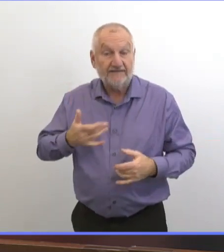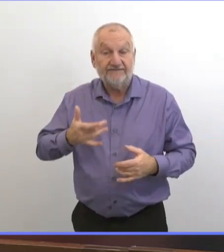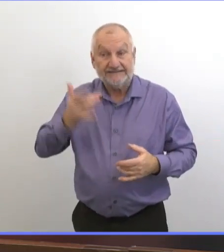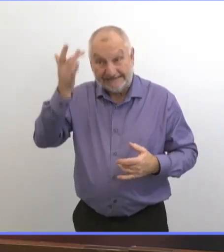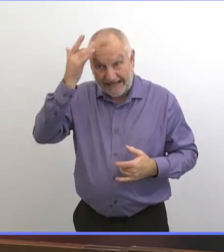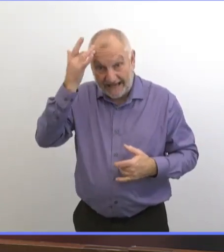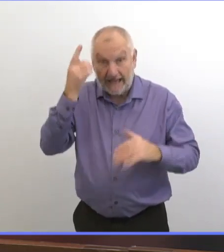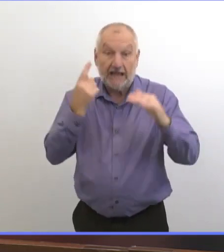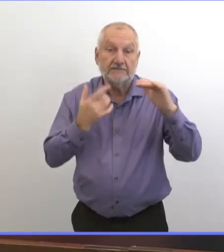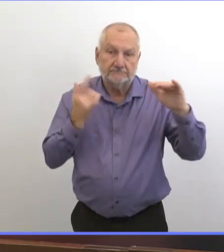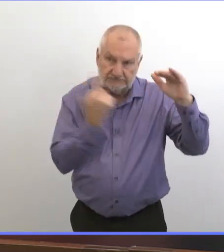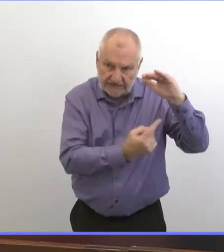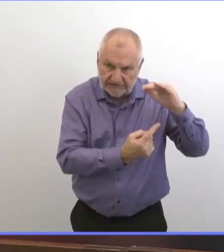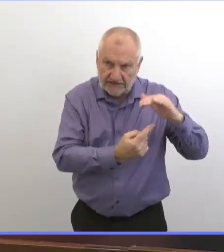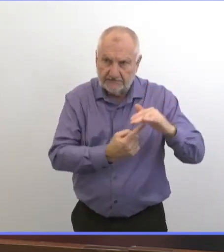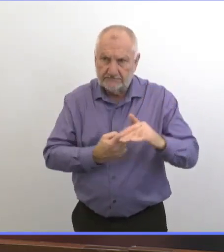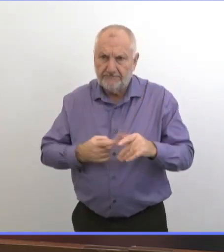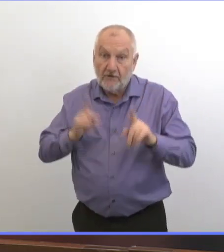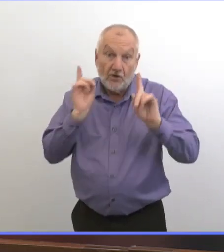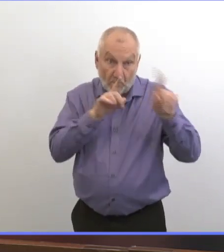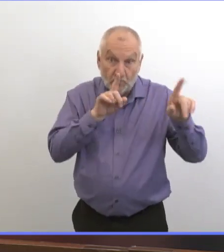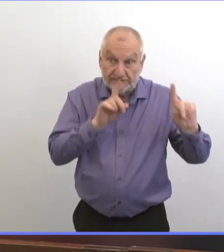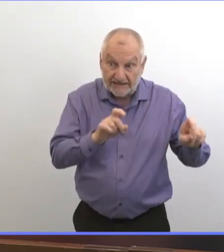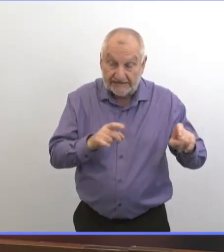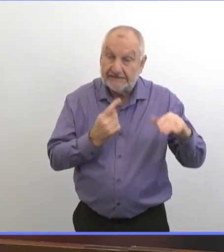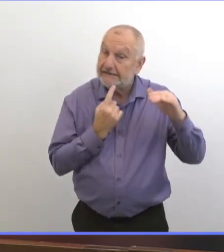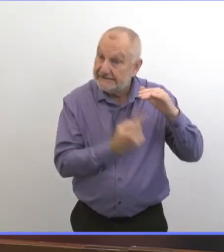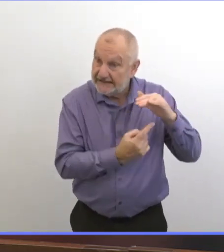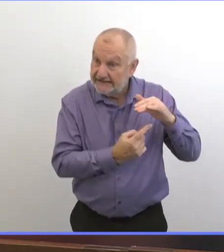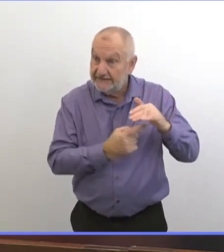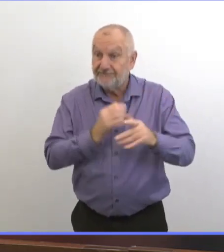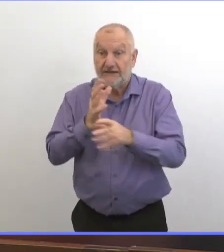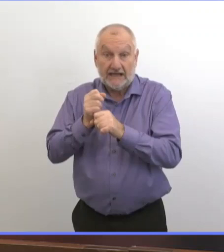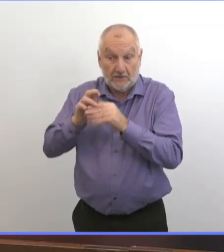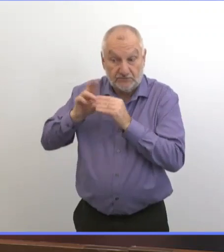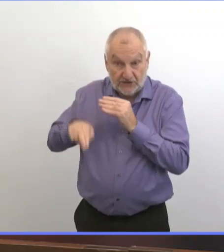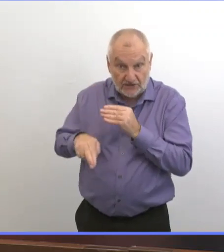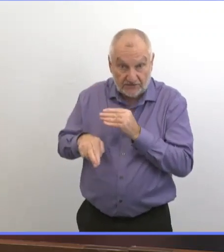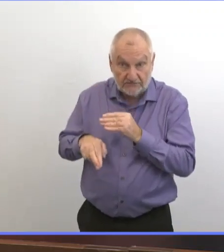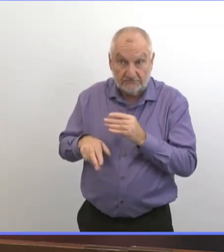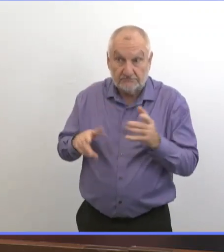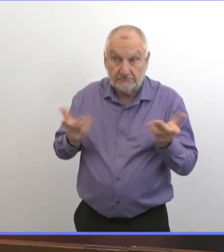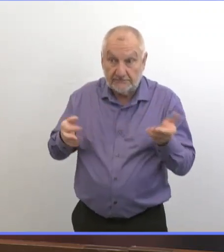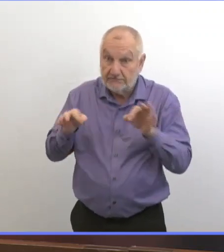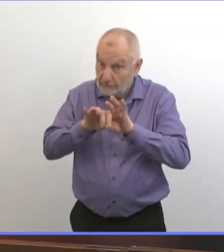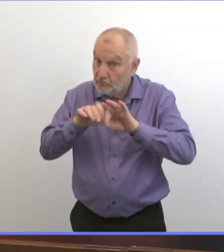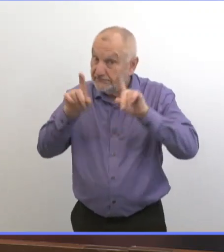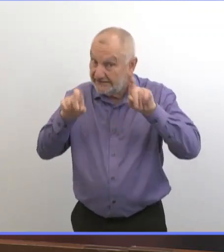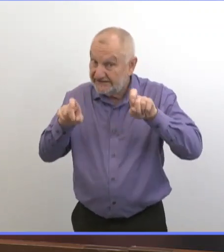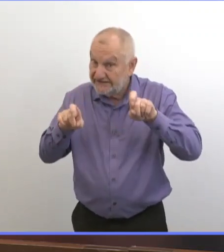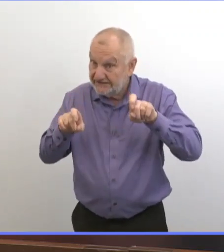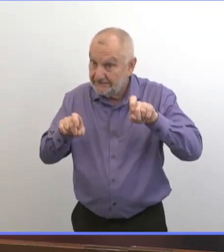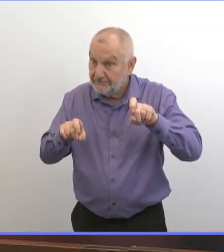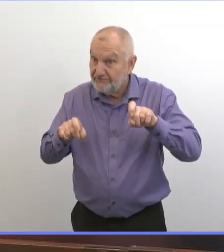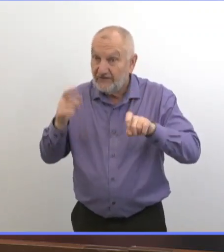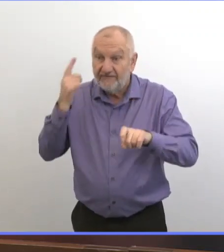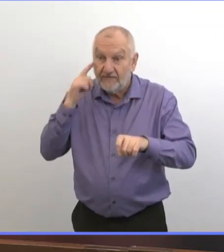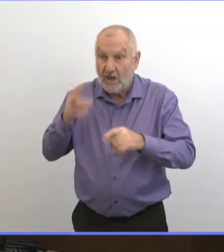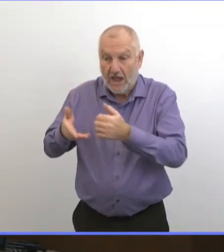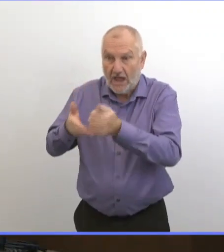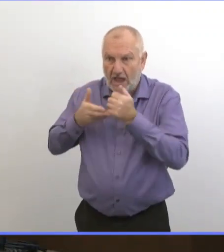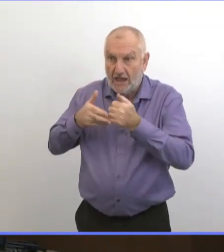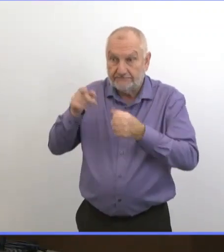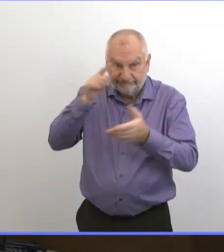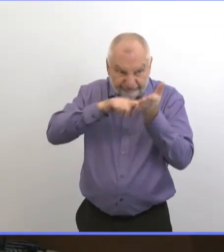auto-isolez-vous jusqu'à ce que les résultats tombent. C'est important de se faire dépister parce que c'est ça qui lance l'enquête des